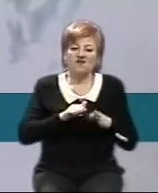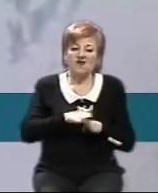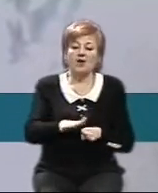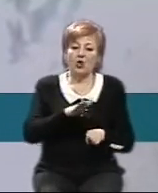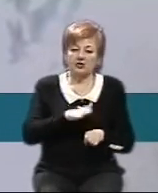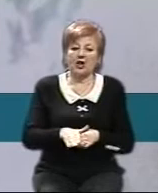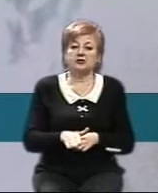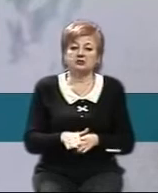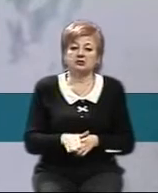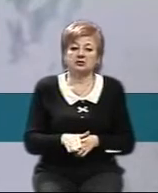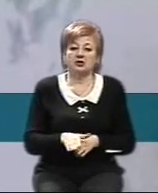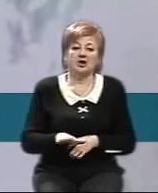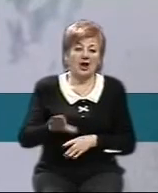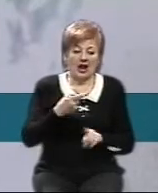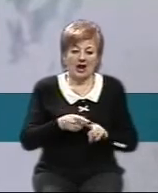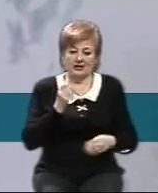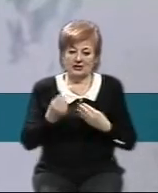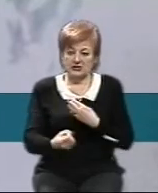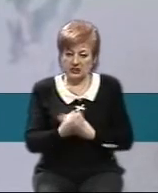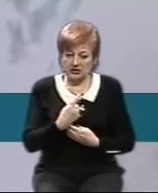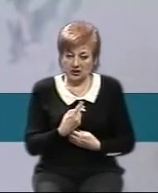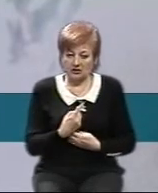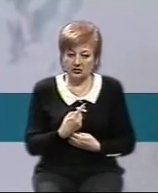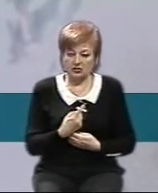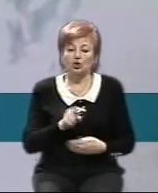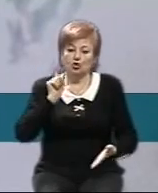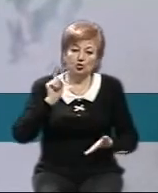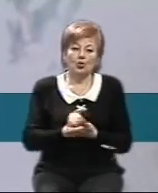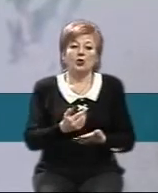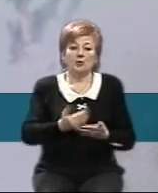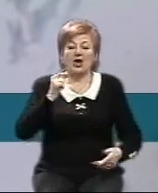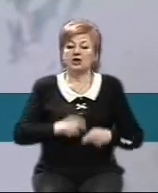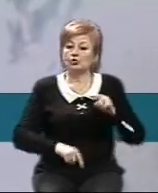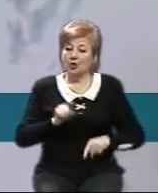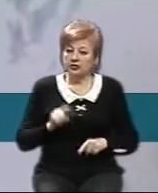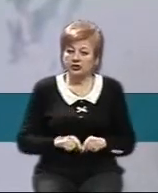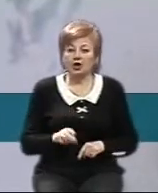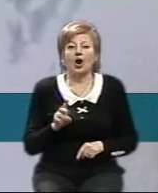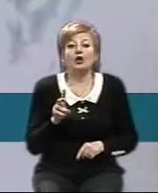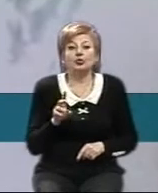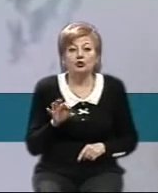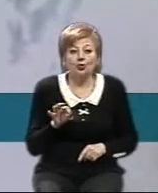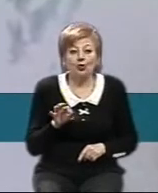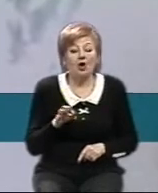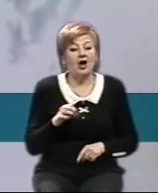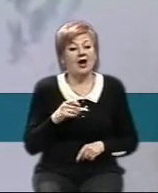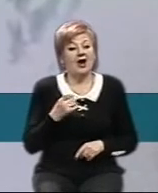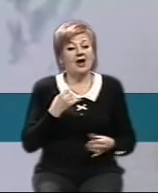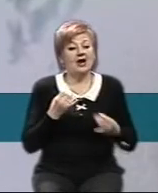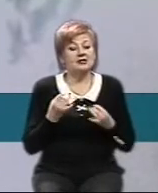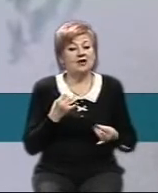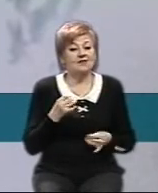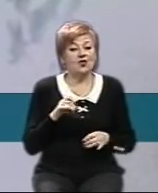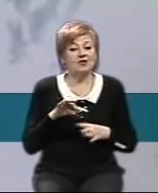це завдання, цей свій борг перед вітчизною. Але, знову таки, мова, як